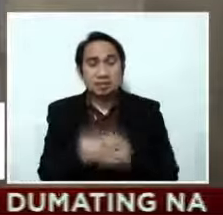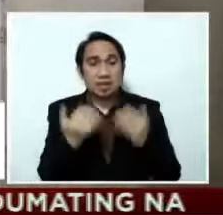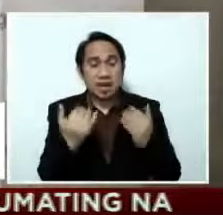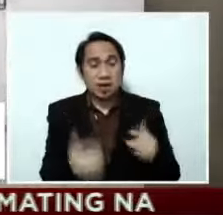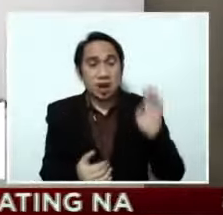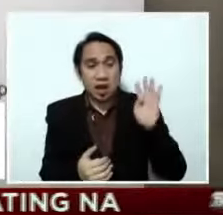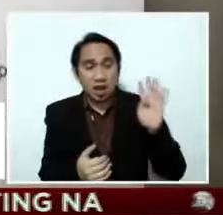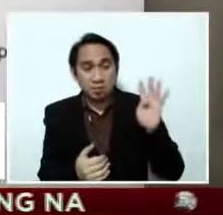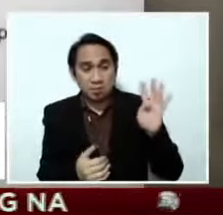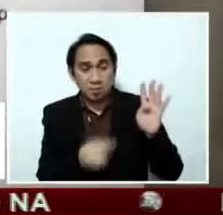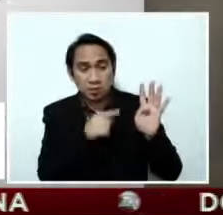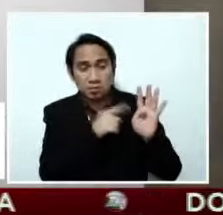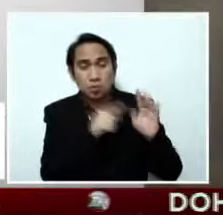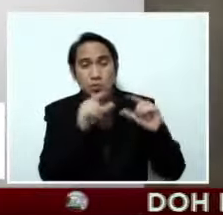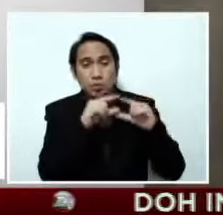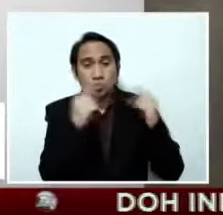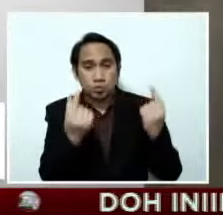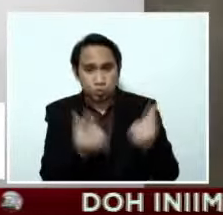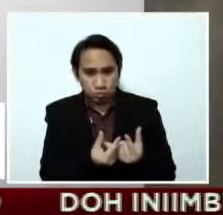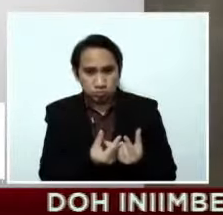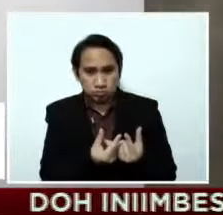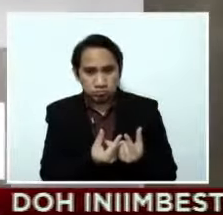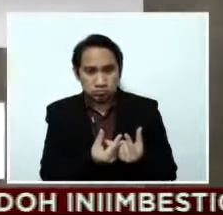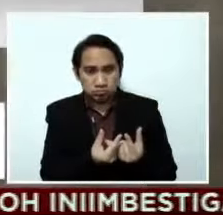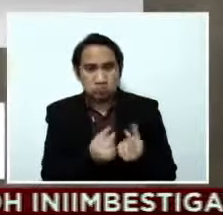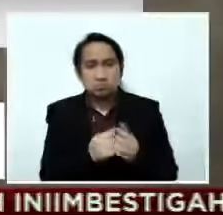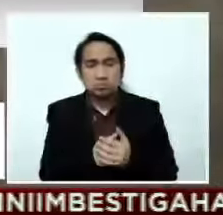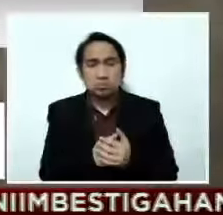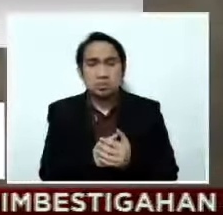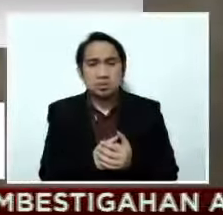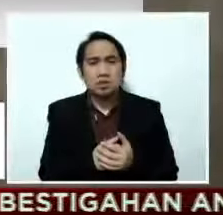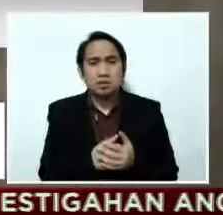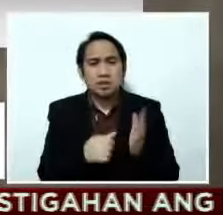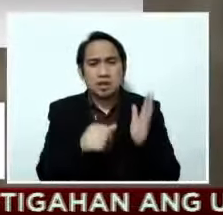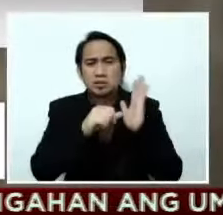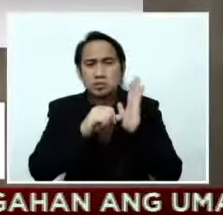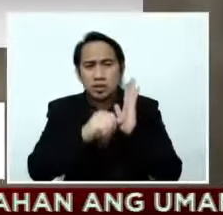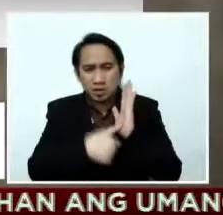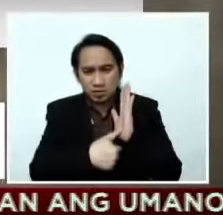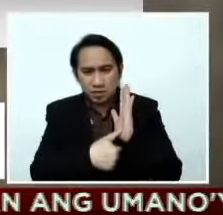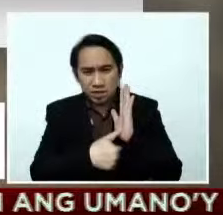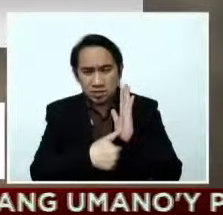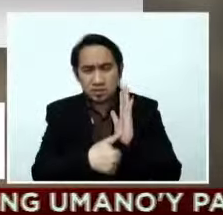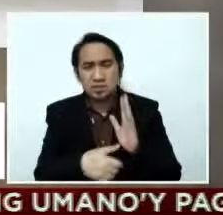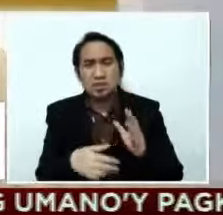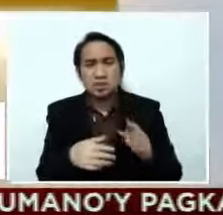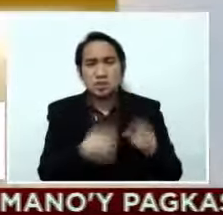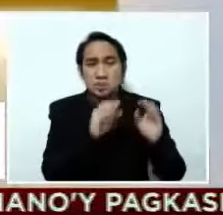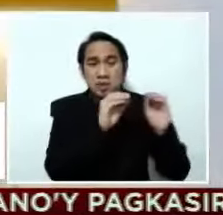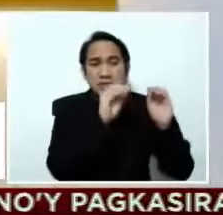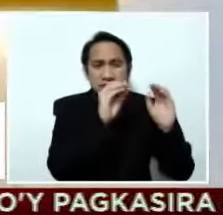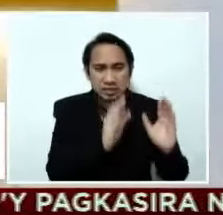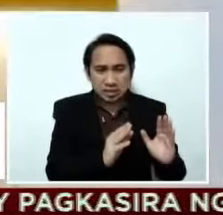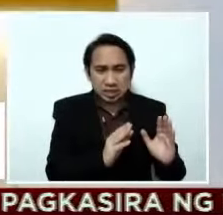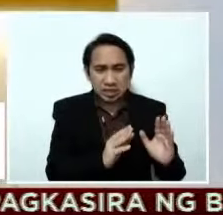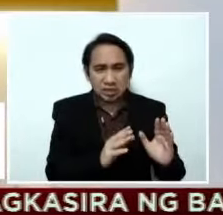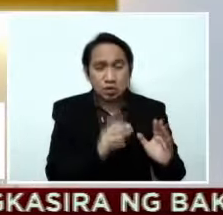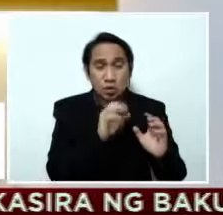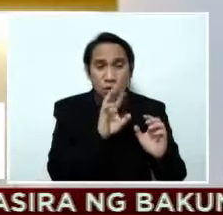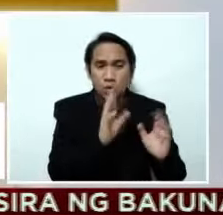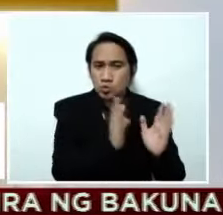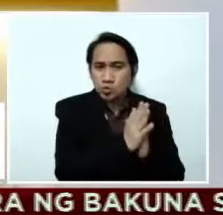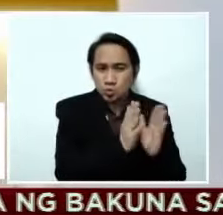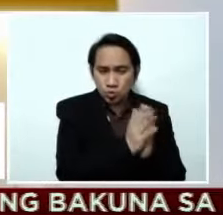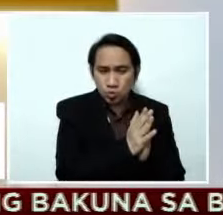sa National Immunization Technical Advisory Group o NITAG para igiit na essential sector din naman ang mga nasa paaralan.